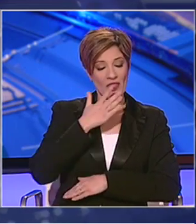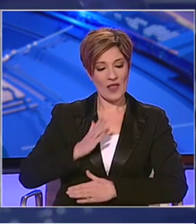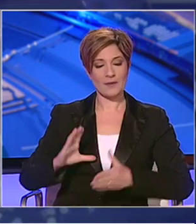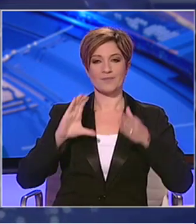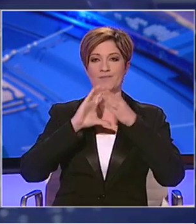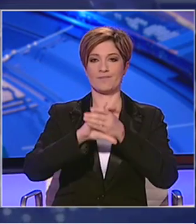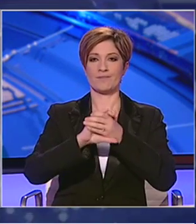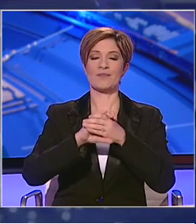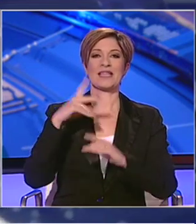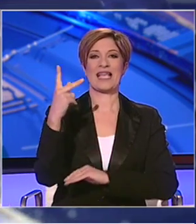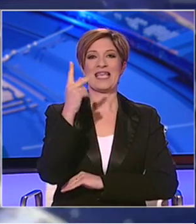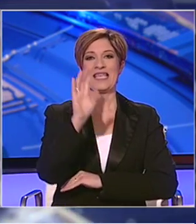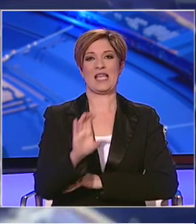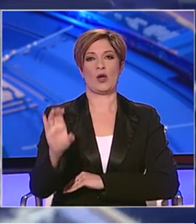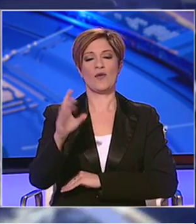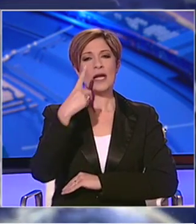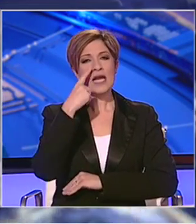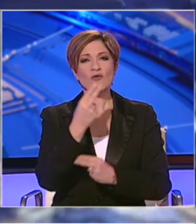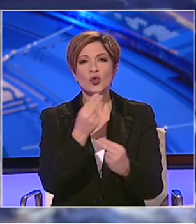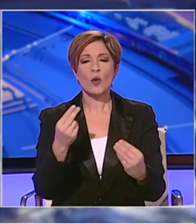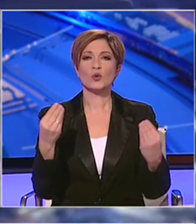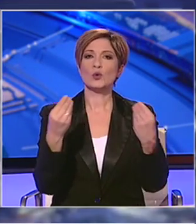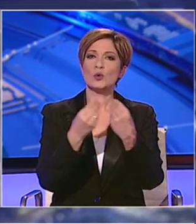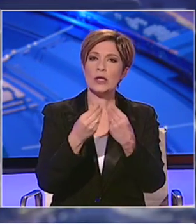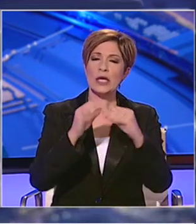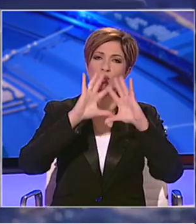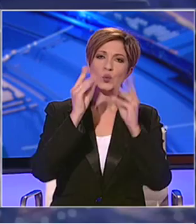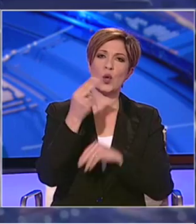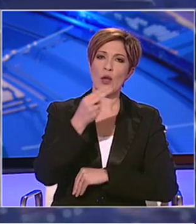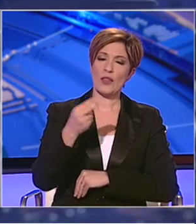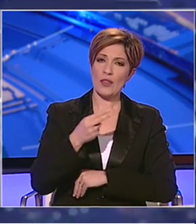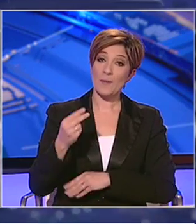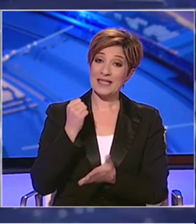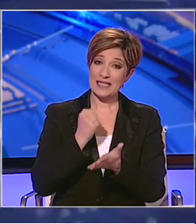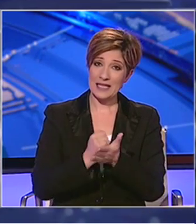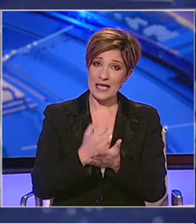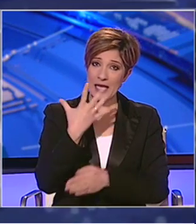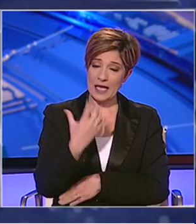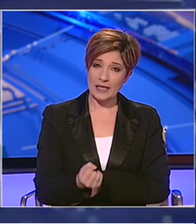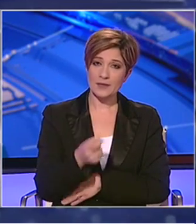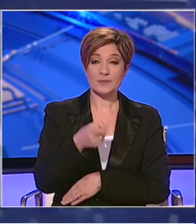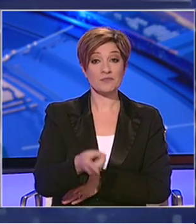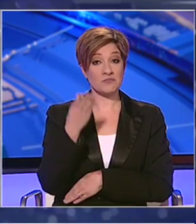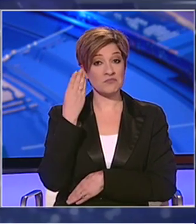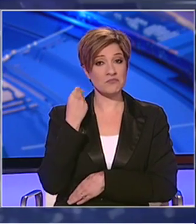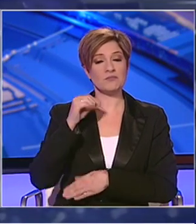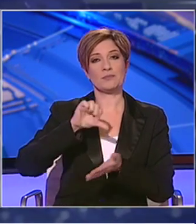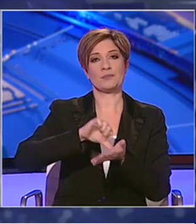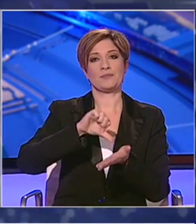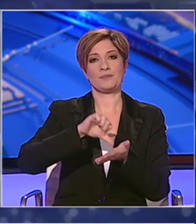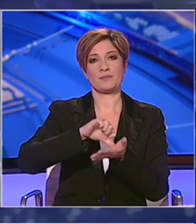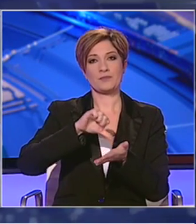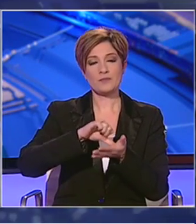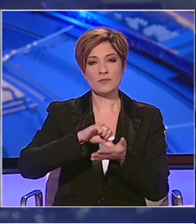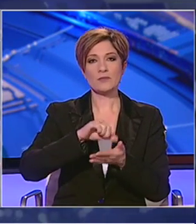μια κοινωνική Ευρώπη, αναζητούνται κοινές προσεγγίσεις σε όλα, ενώ υπάρχει και μια διαμεσολάβηση, μαθαίνουμε, της Λευκοσίας για